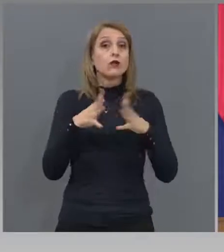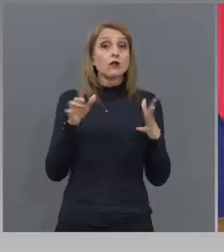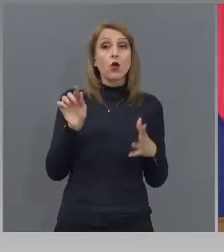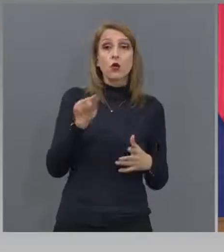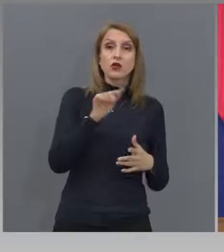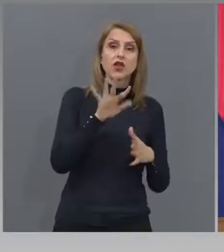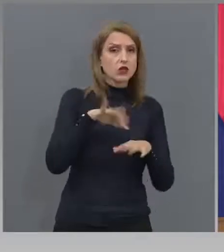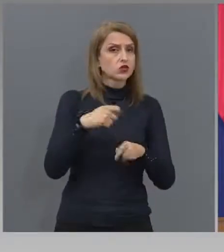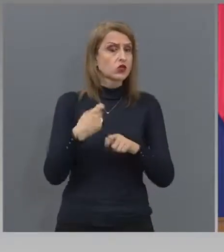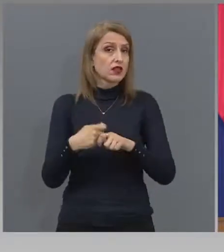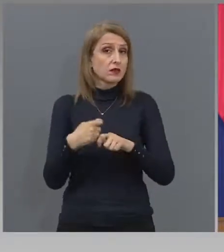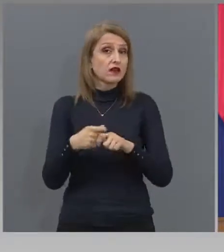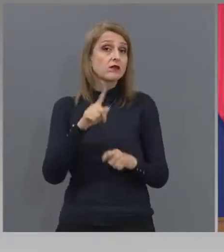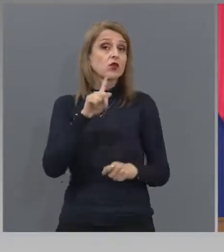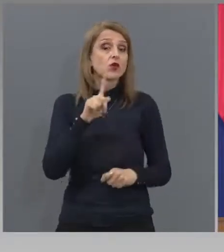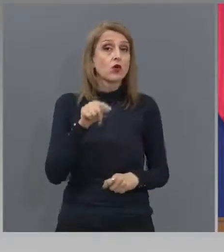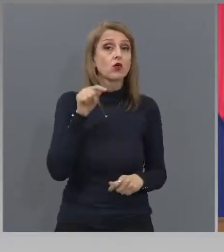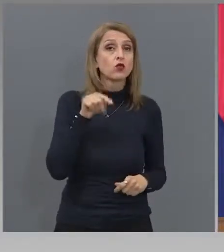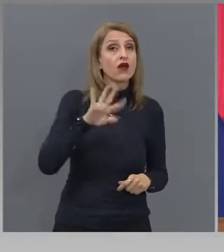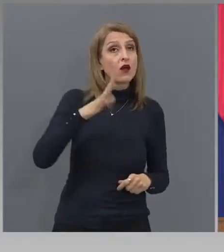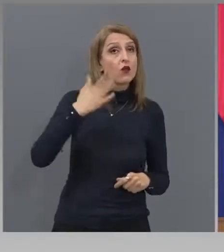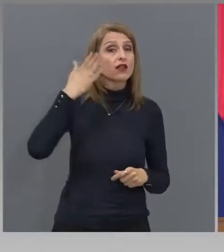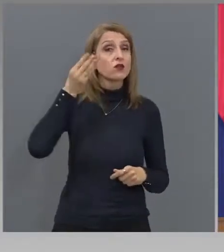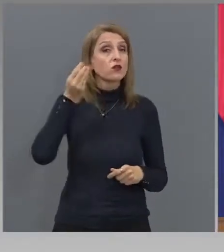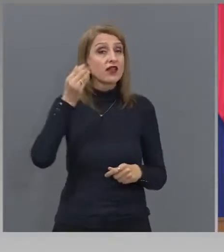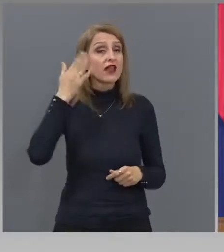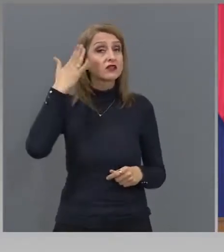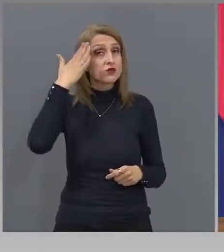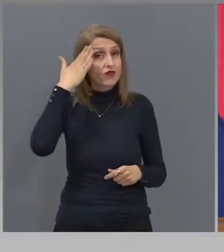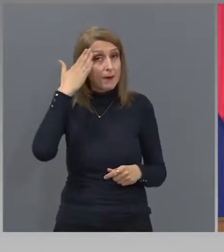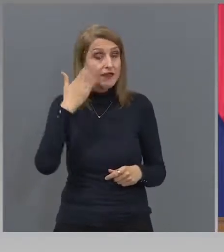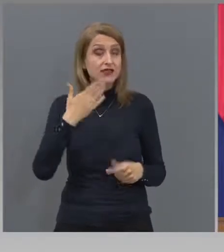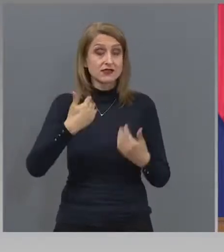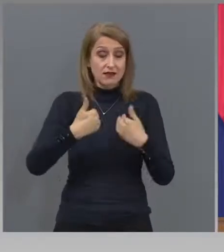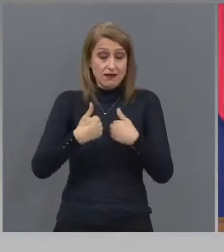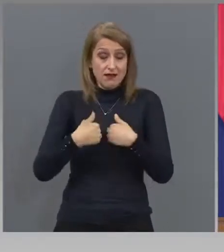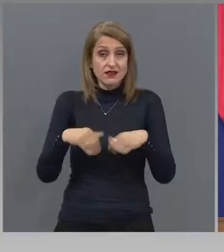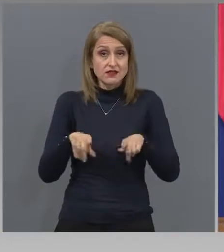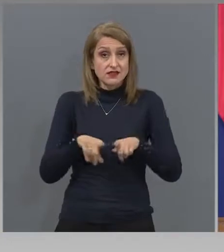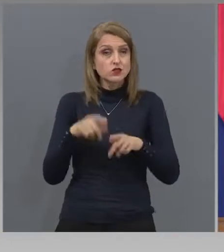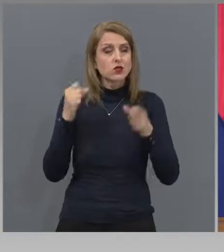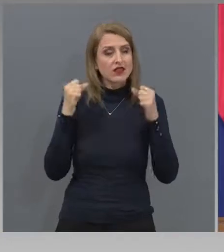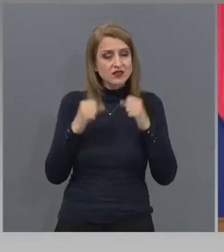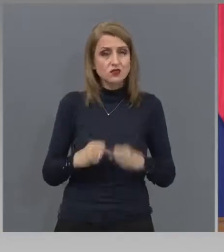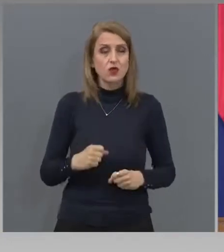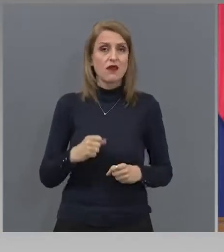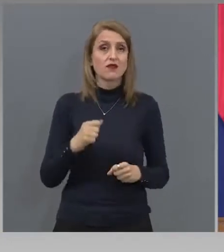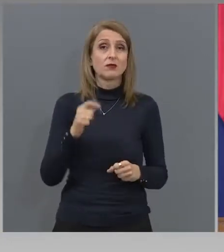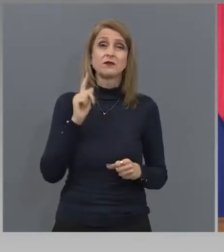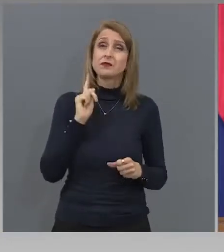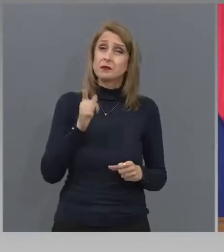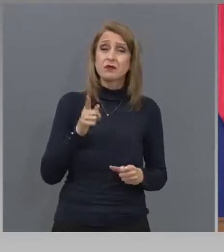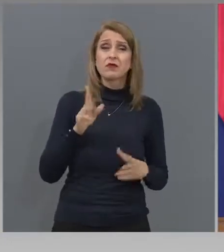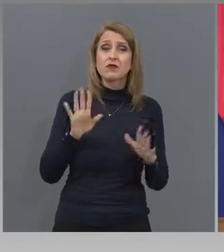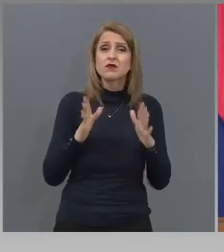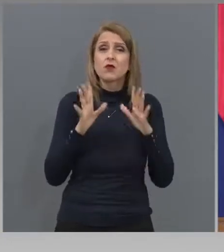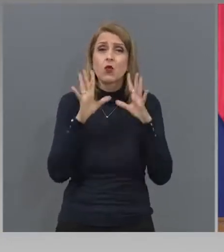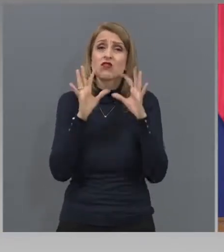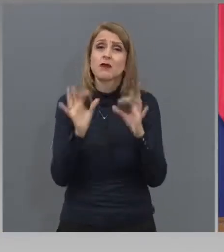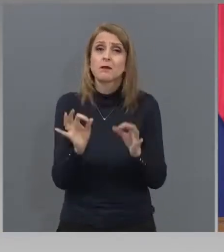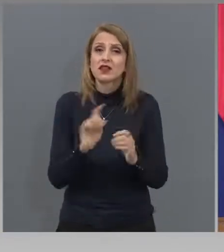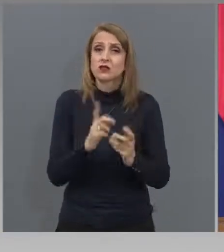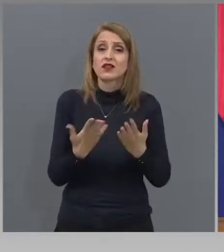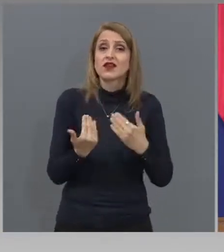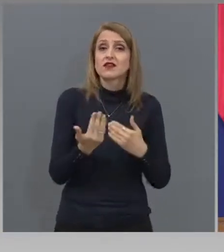което и финансовия министр и аз настояхме да се знае, че трябва да става много внимателно, защото е много рано.